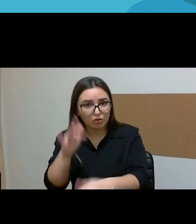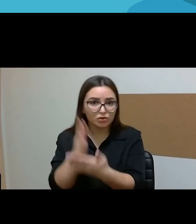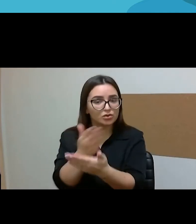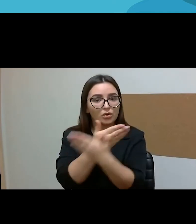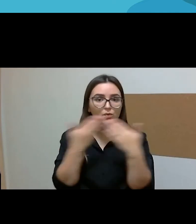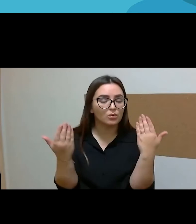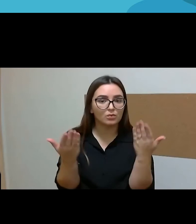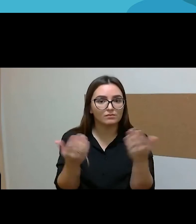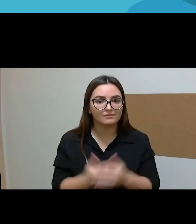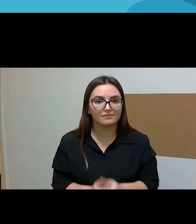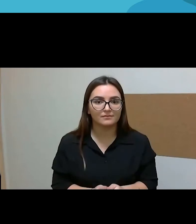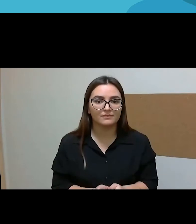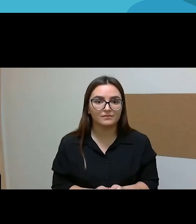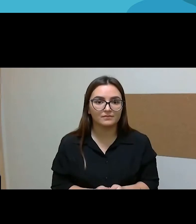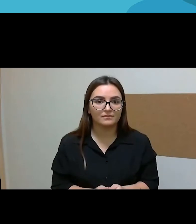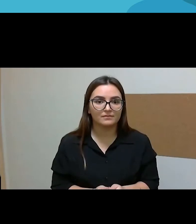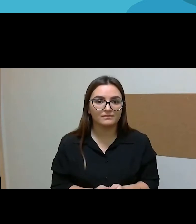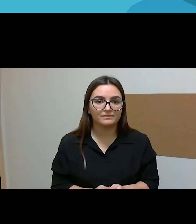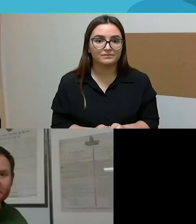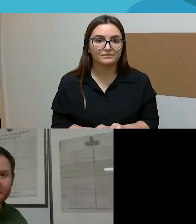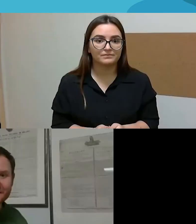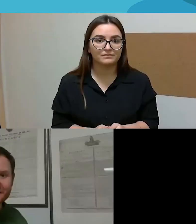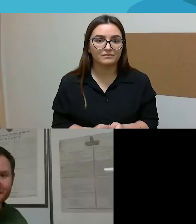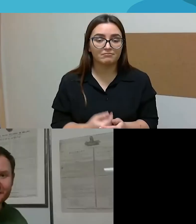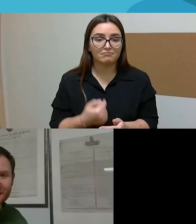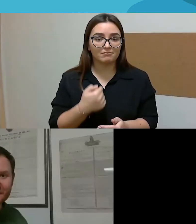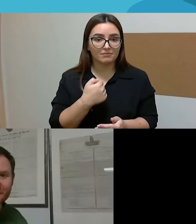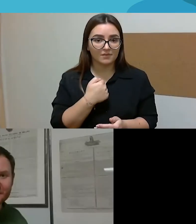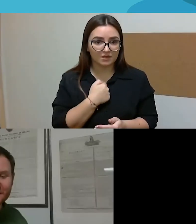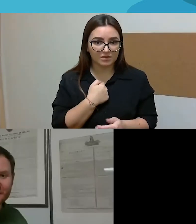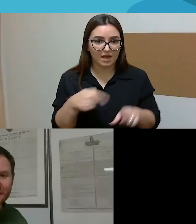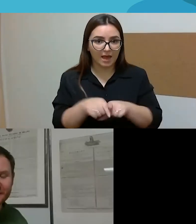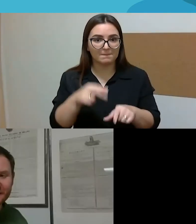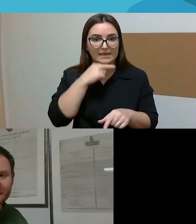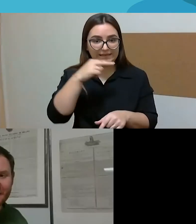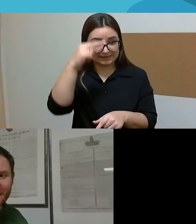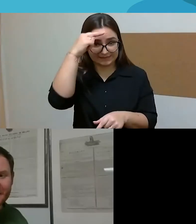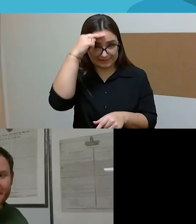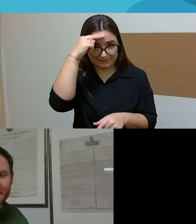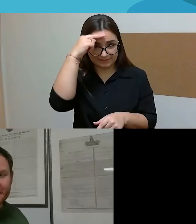Na, aš tai asmeniškai nesu tas tėtis, kuris labai